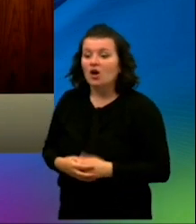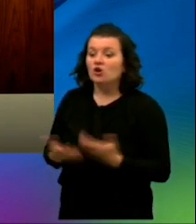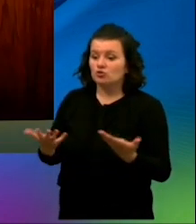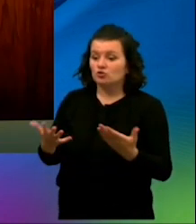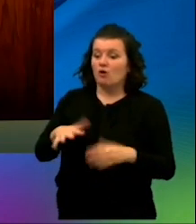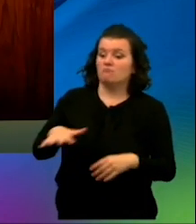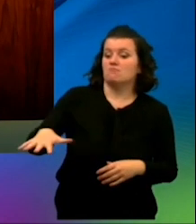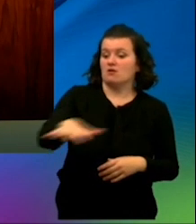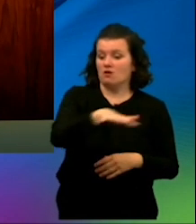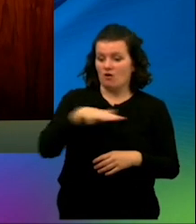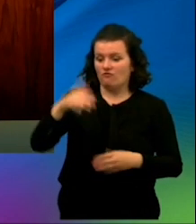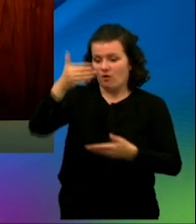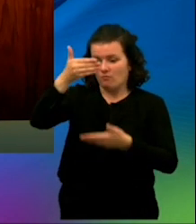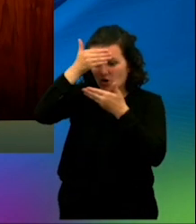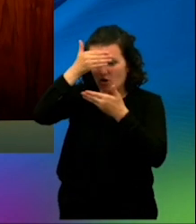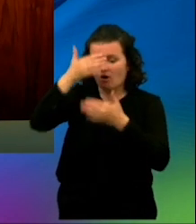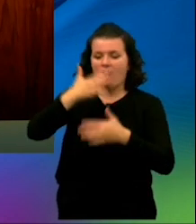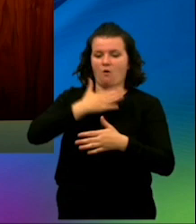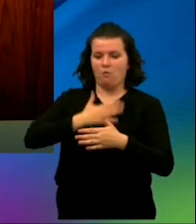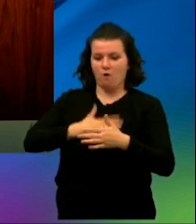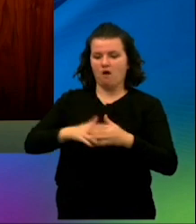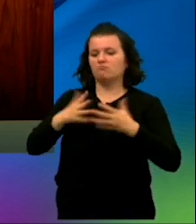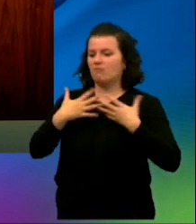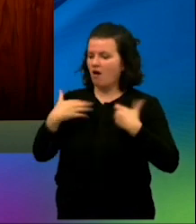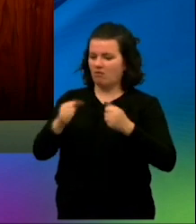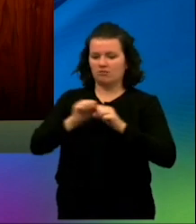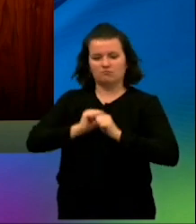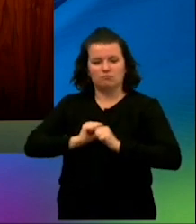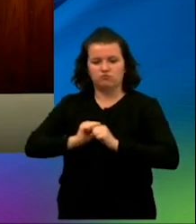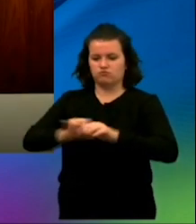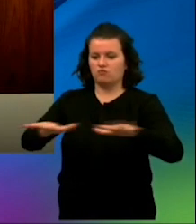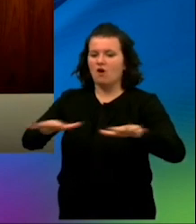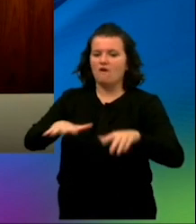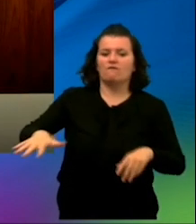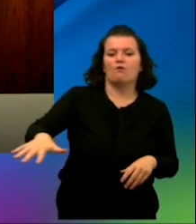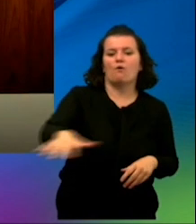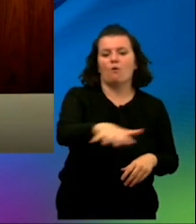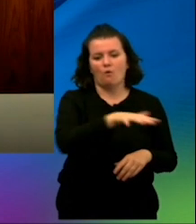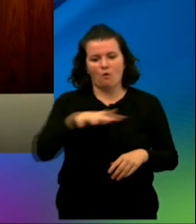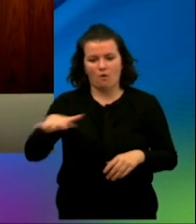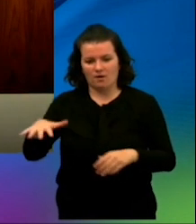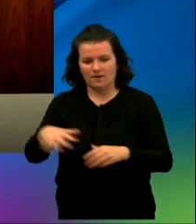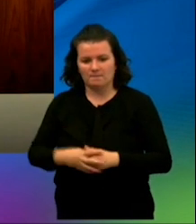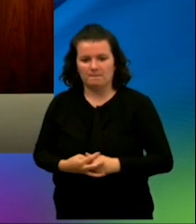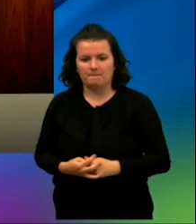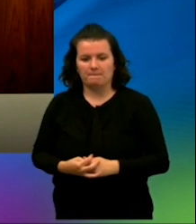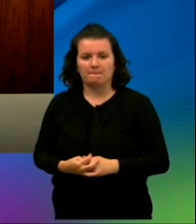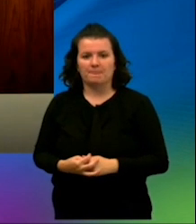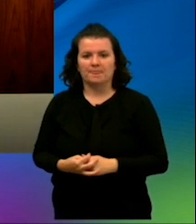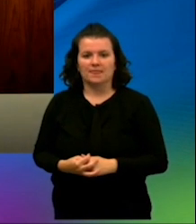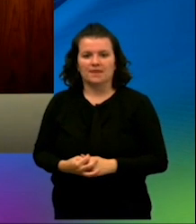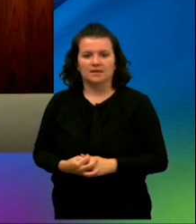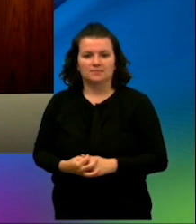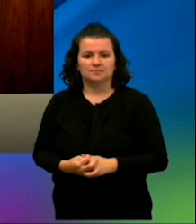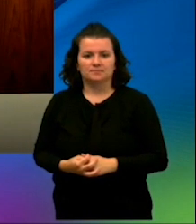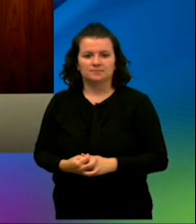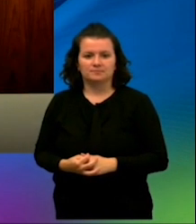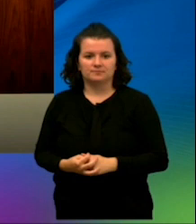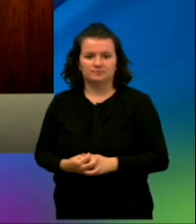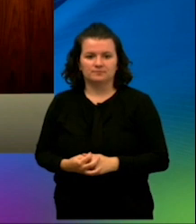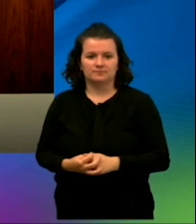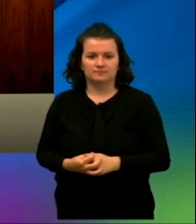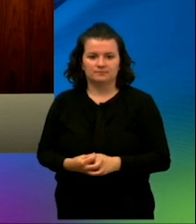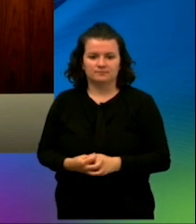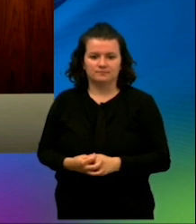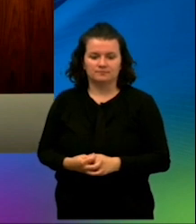جميع المغاربة وفي الختام لا يفتني سواء أن أنويها مجددا بجهود منظمة صحة العالمية